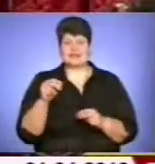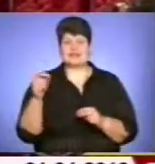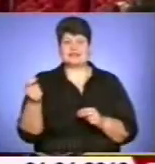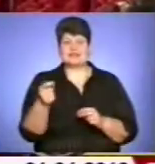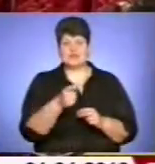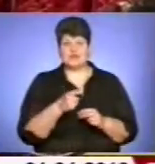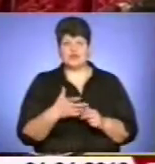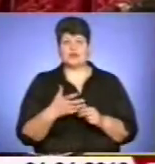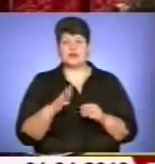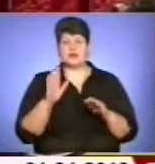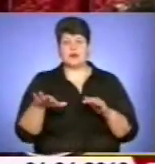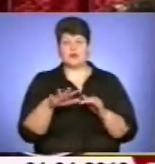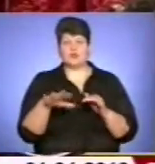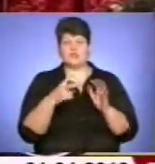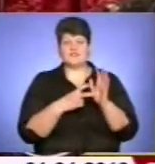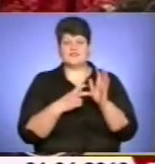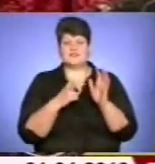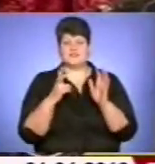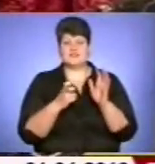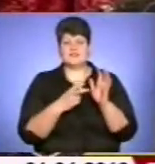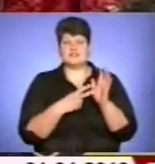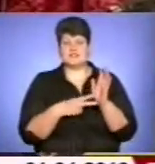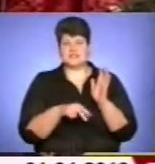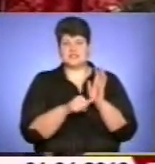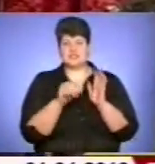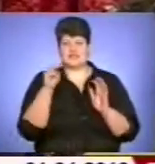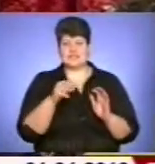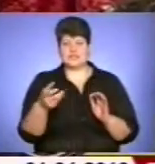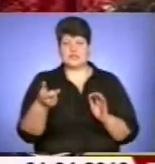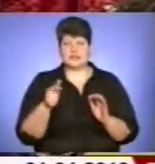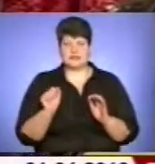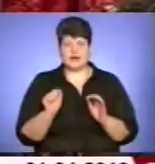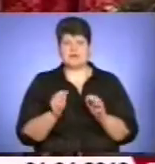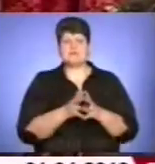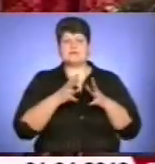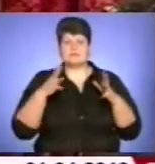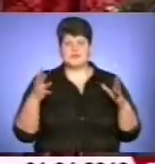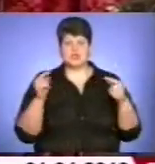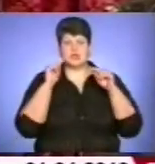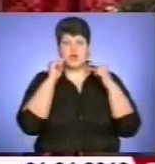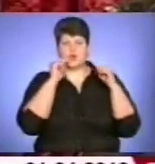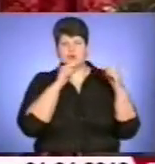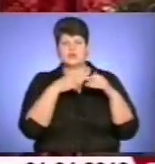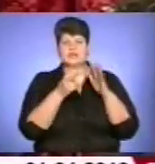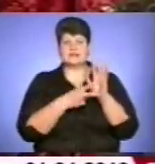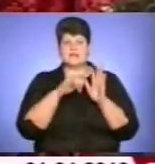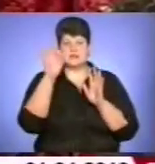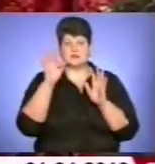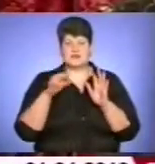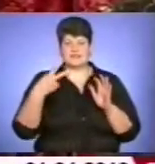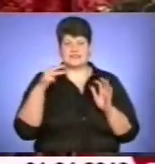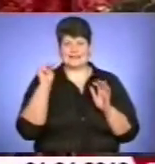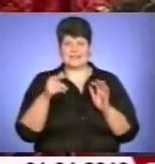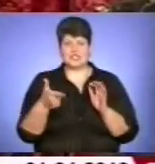зернобобові культурі на площі 276 тисяч гектарів, збільшуємо порційні площі кукурузи на 17 відсотків, це 20 тисяч